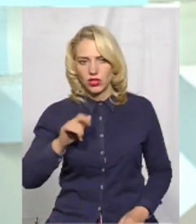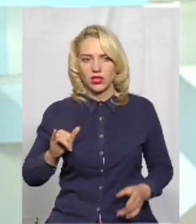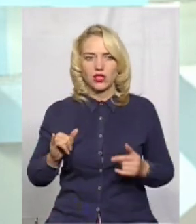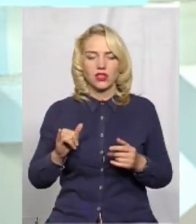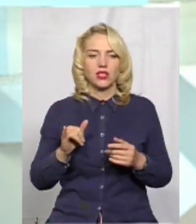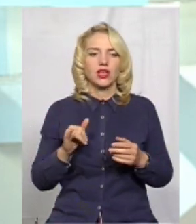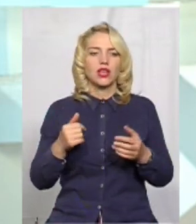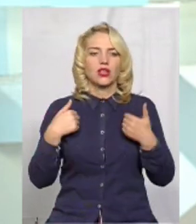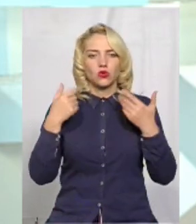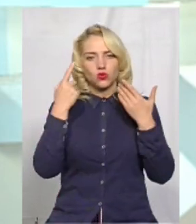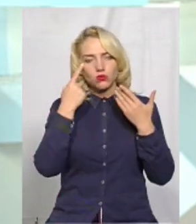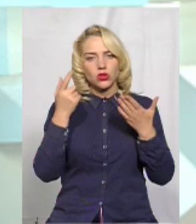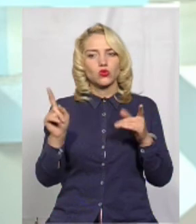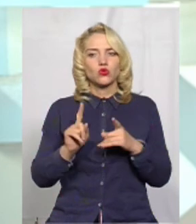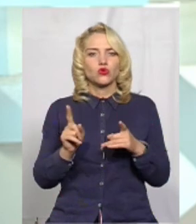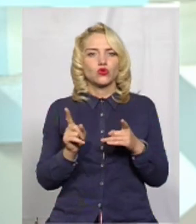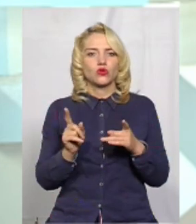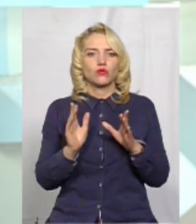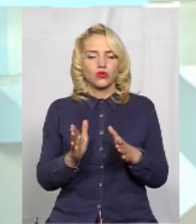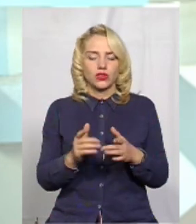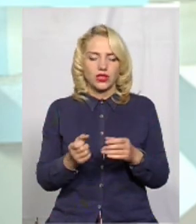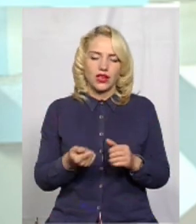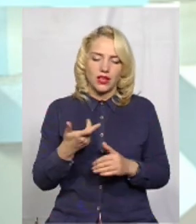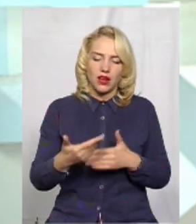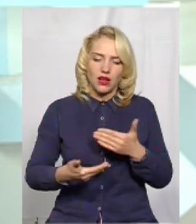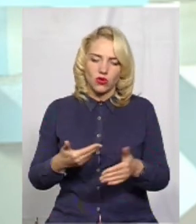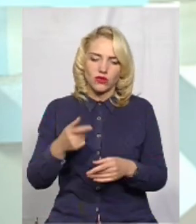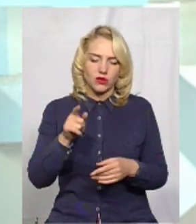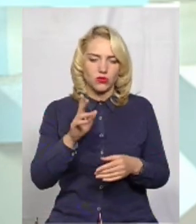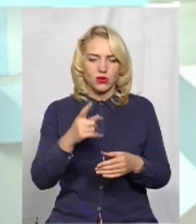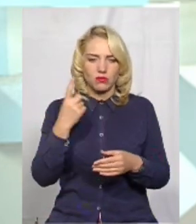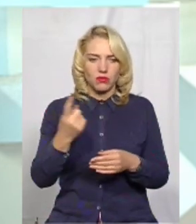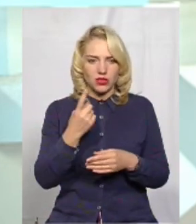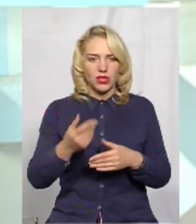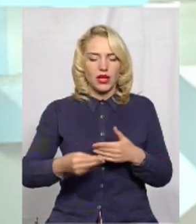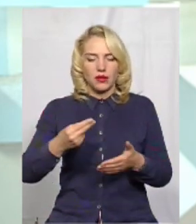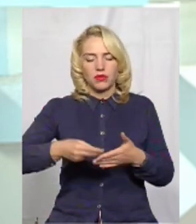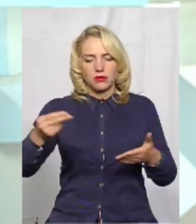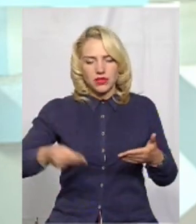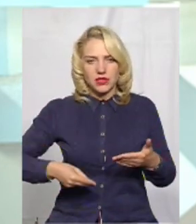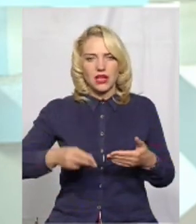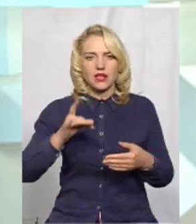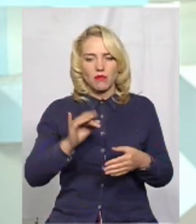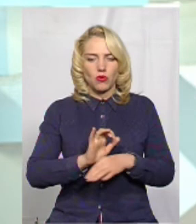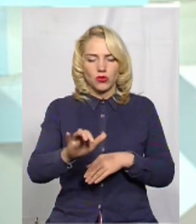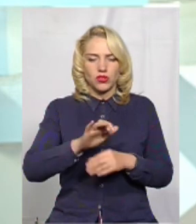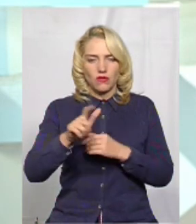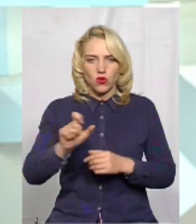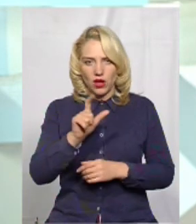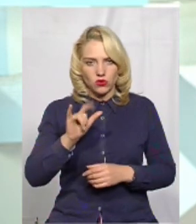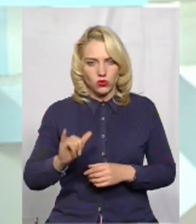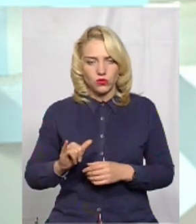я думаю, що там буде кілька кроків. Перший крок – це підписання договіру про поставку самого газу.